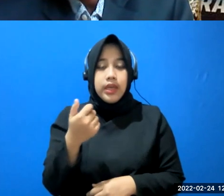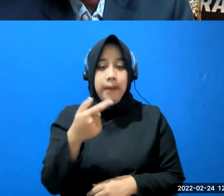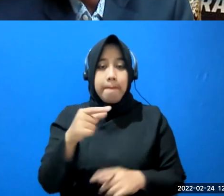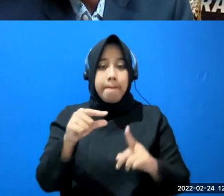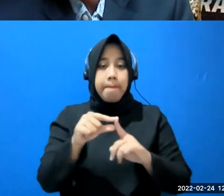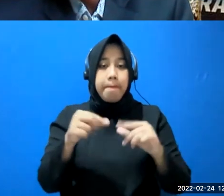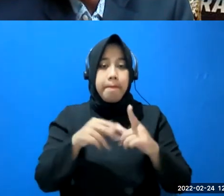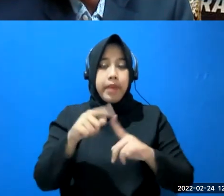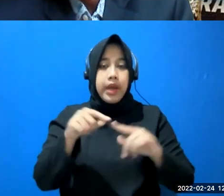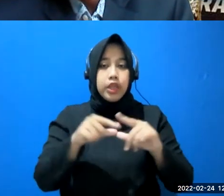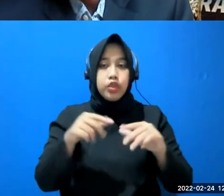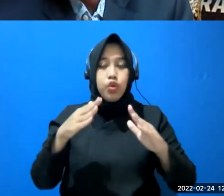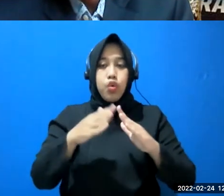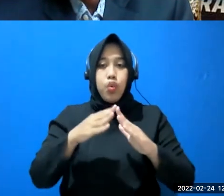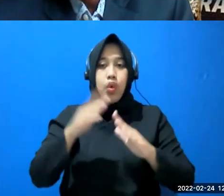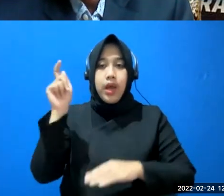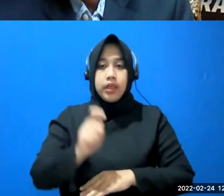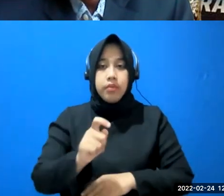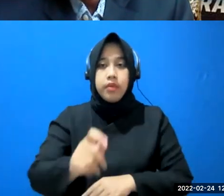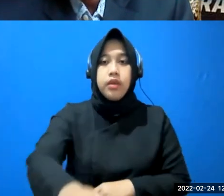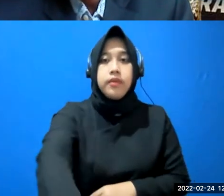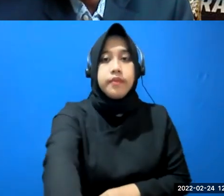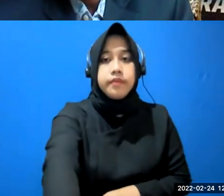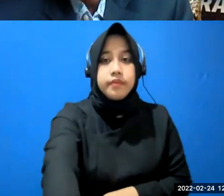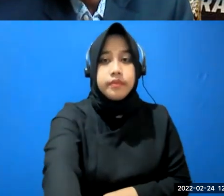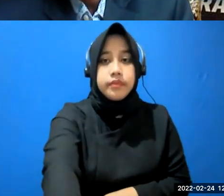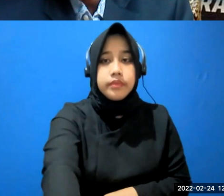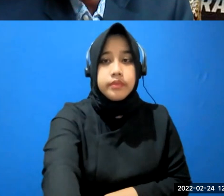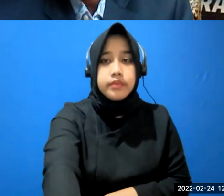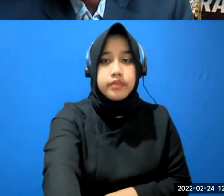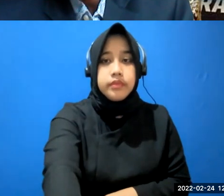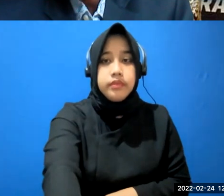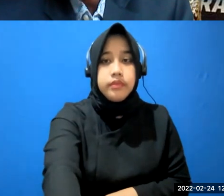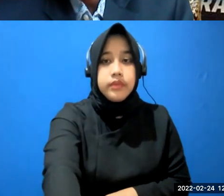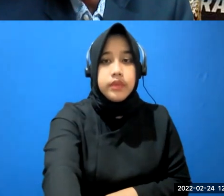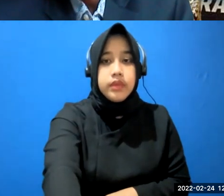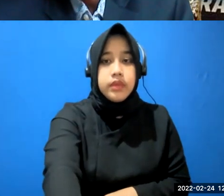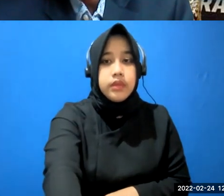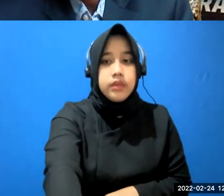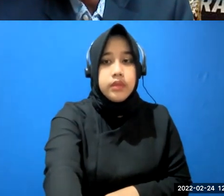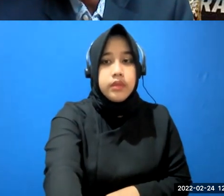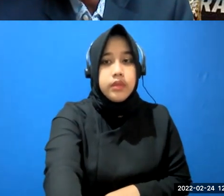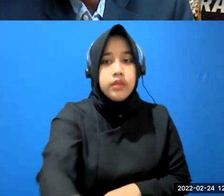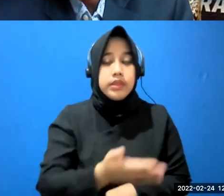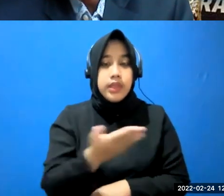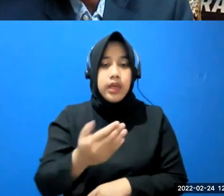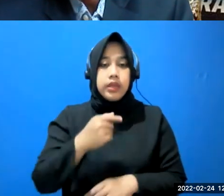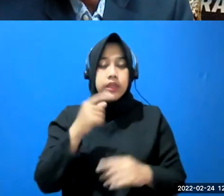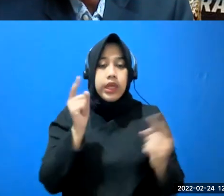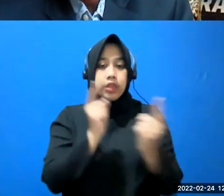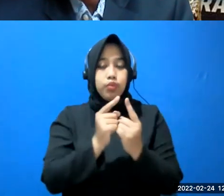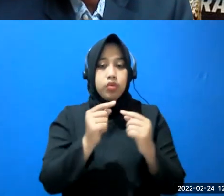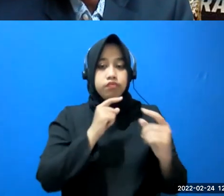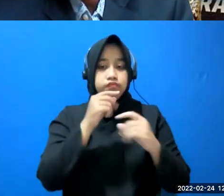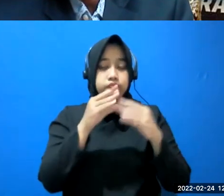itu ruang tamu di tempat orang ketemu habis itu silakan bicara kalau sudah ketemu silakan bicara ini